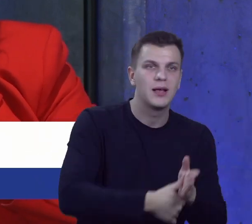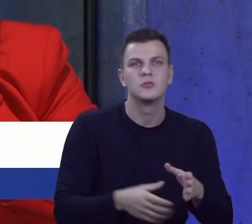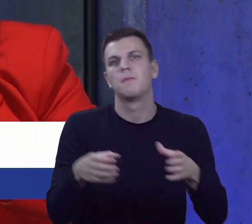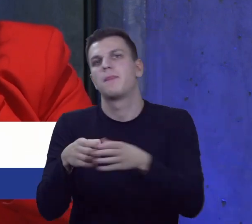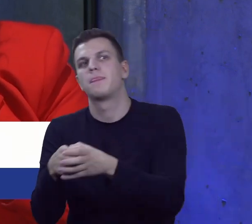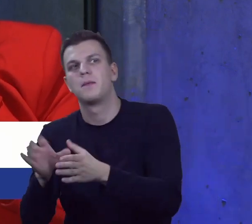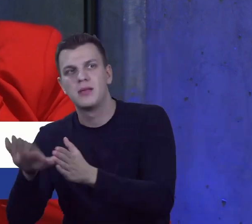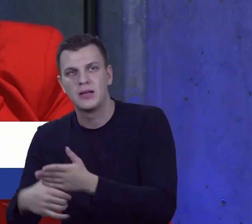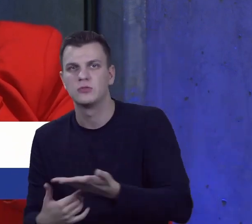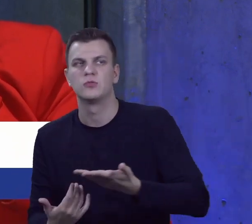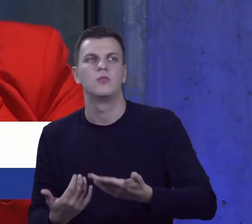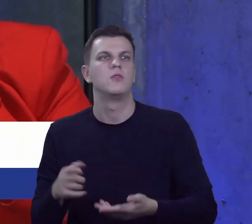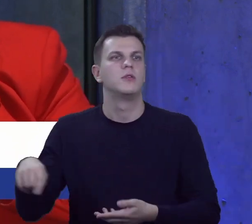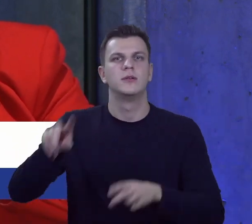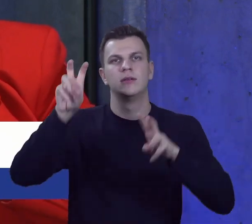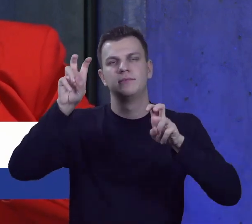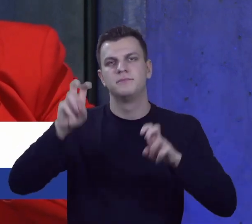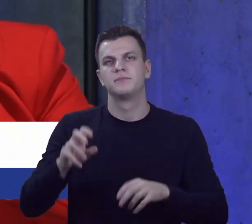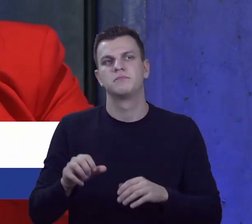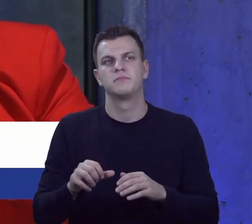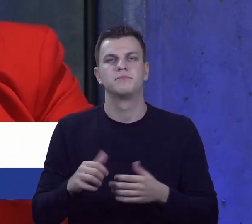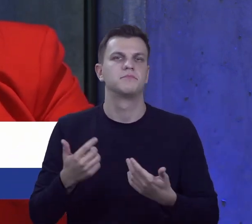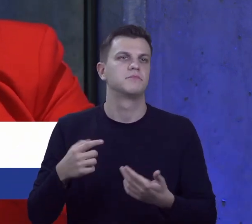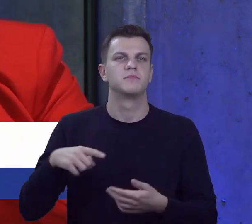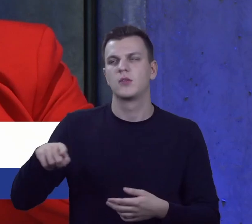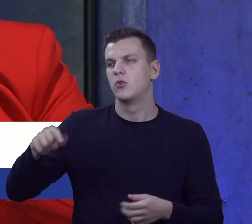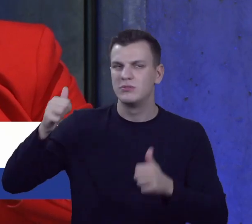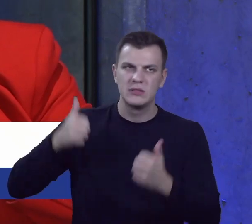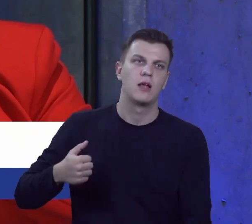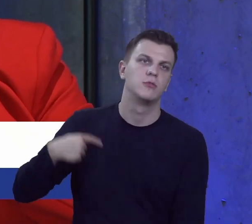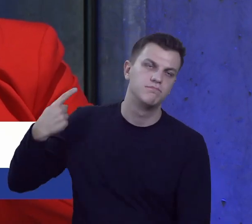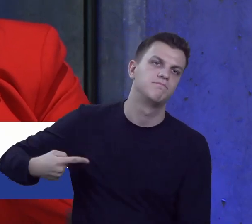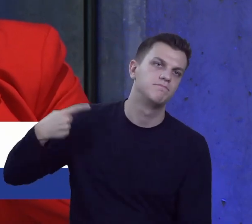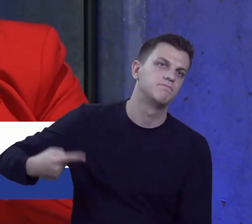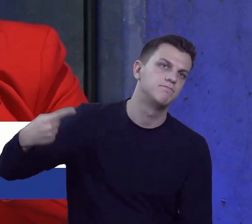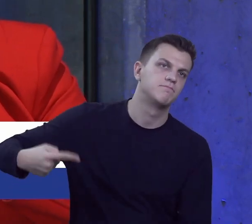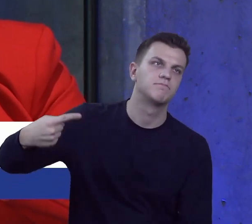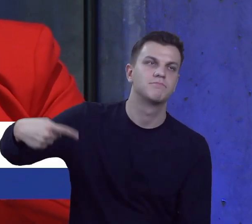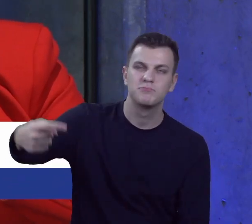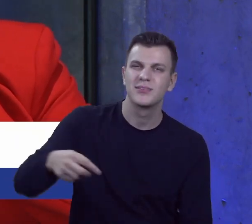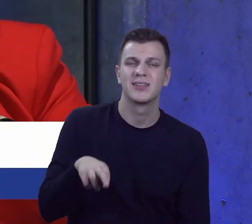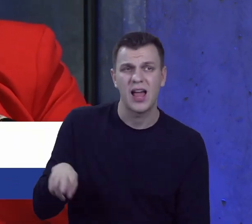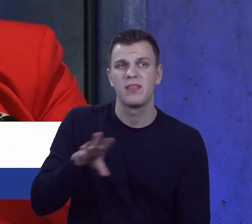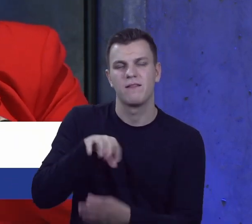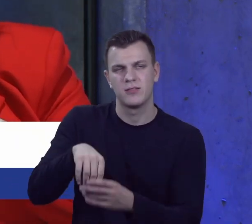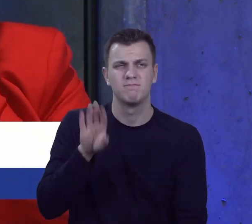gdzie mieliśmy tak zwanych etatowych radnych z kadencji na kadencję, ponieważ nie było zainteresowania